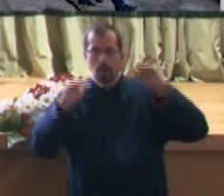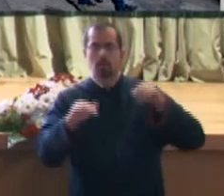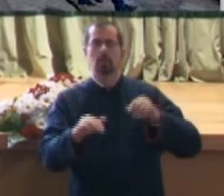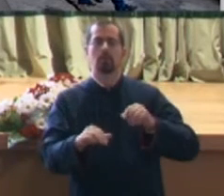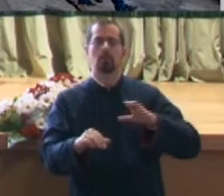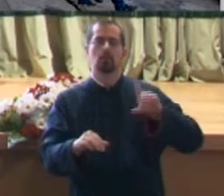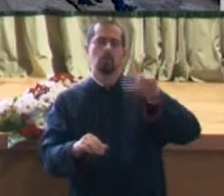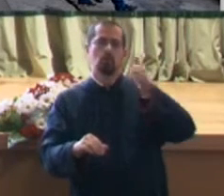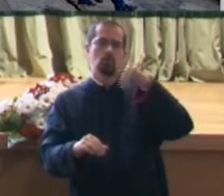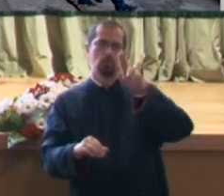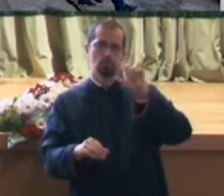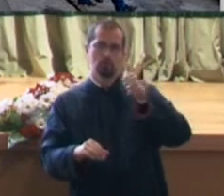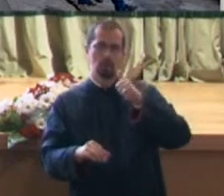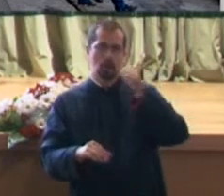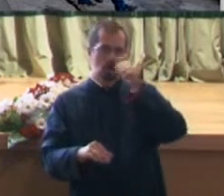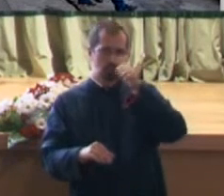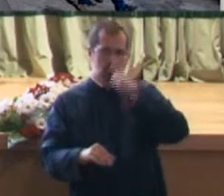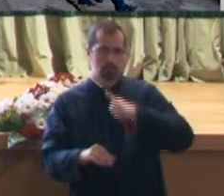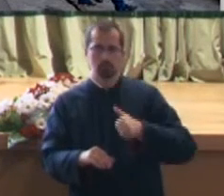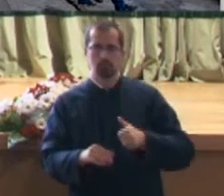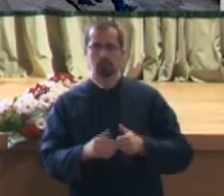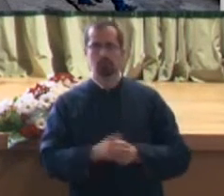biciclete în Parcul Lunga Argeșului 3. mulțumim vizionare!